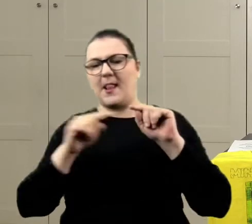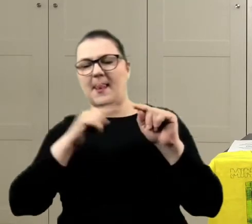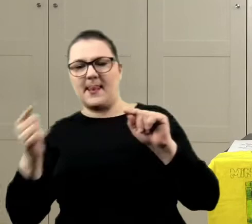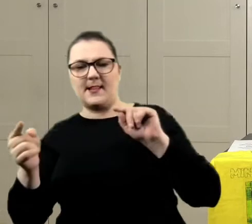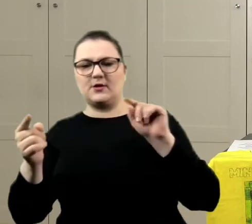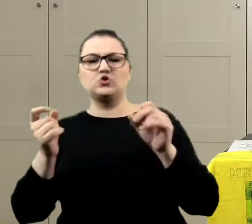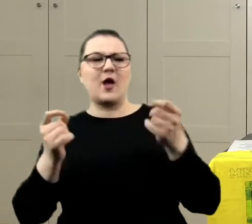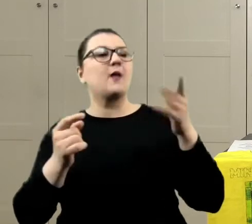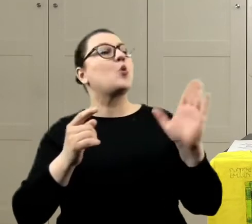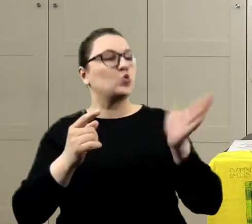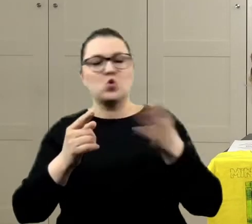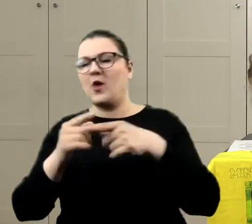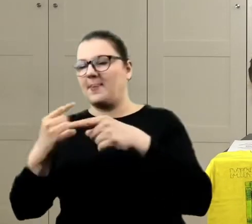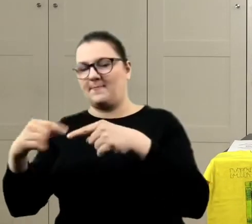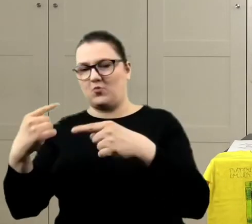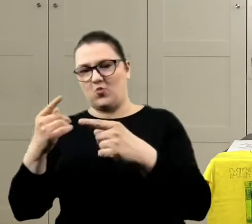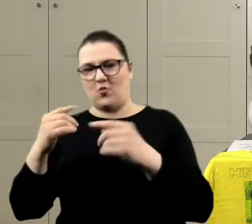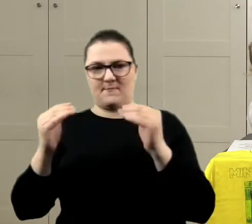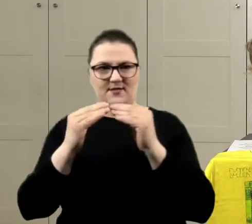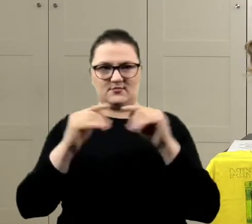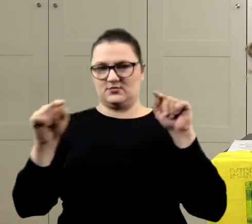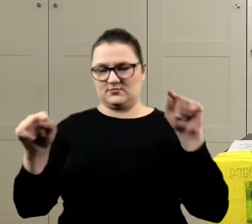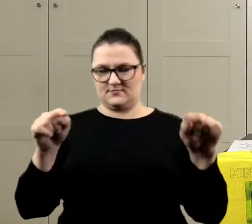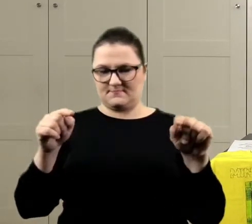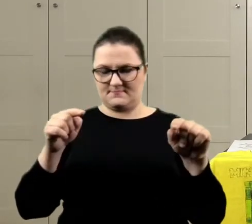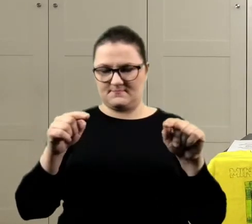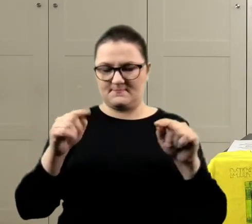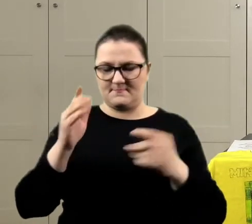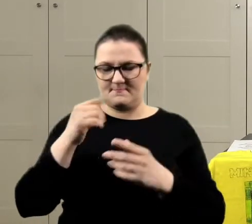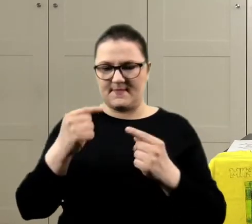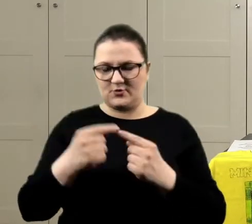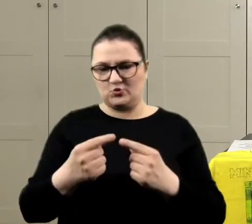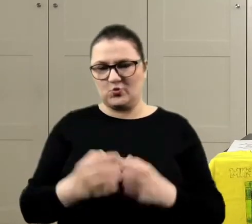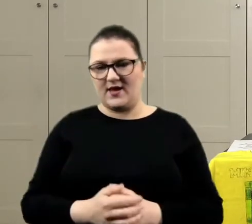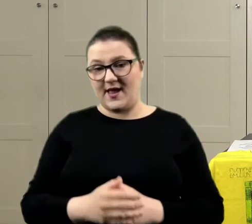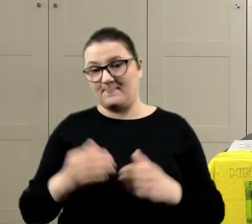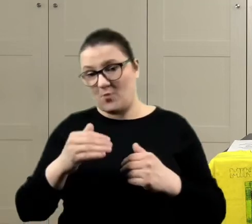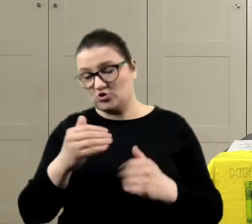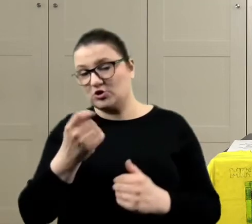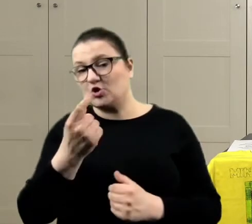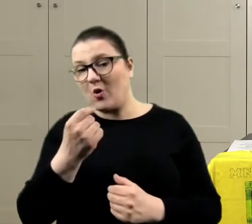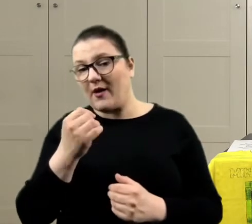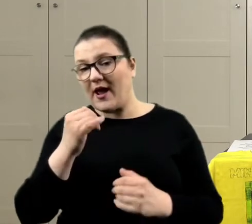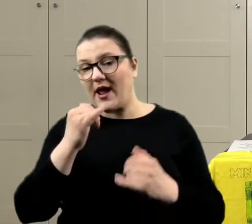I może ewentualnie tutaj rozgraniczymy kawałek, zobacz.